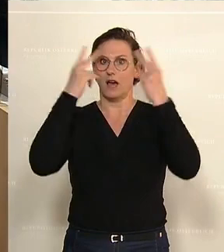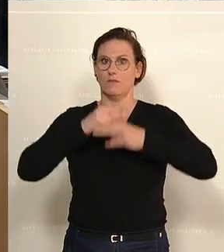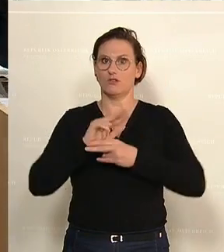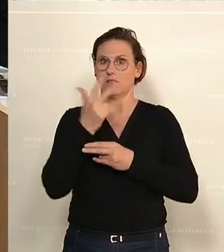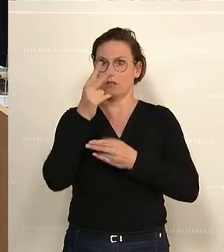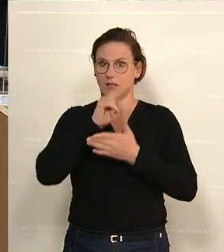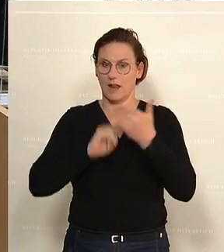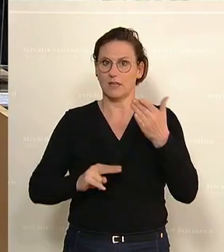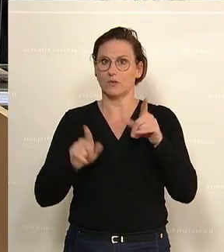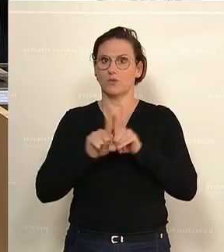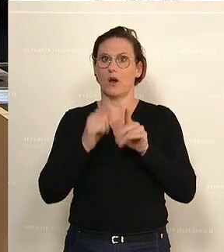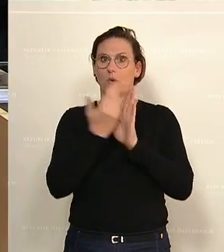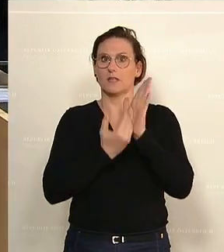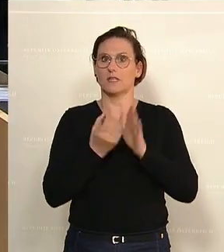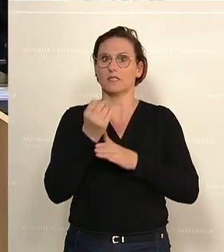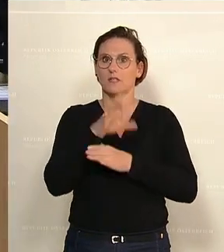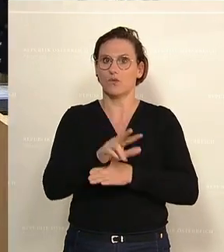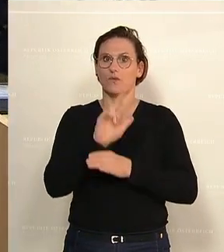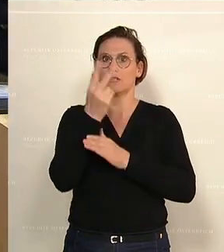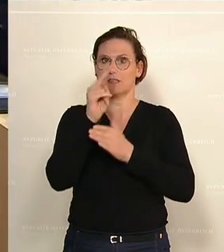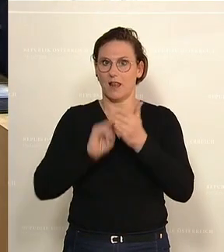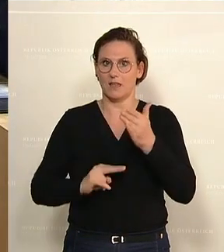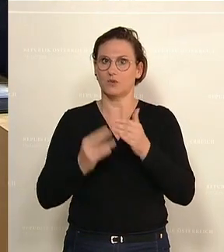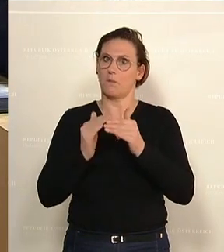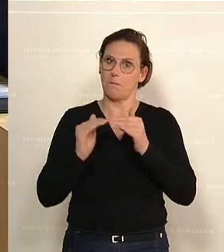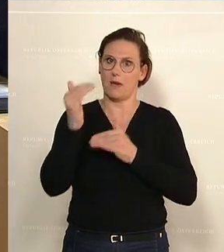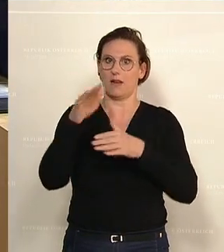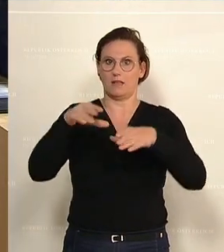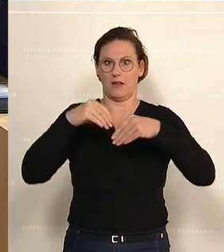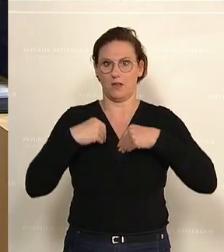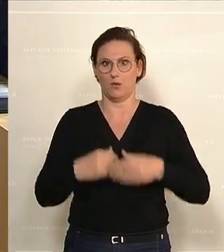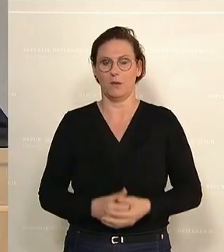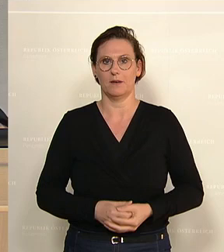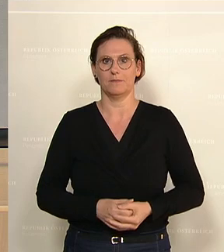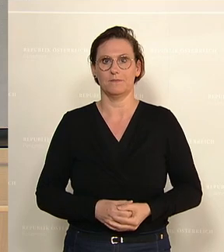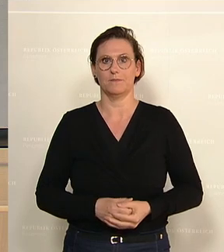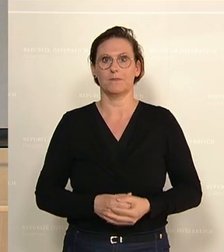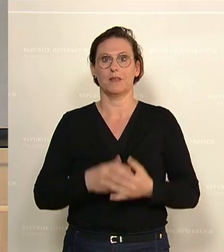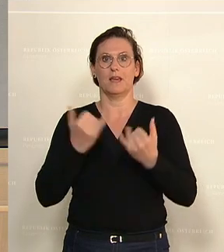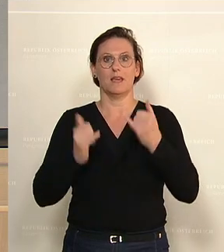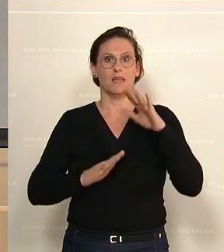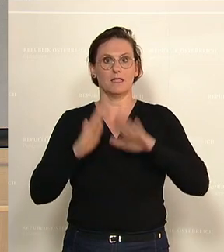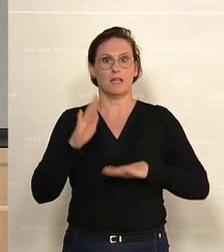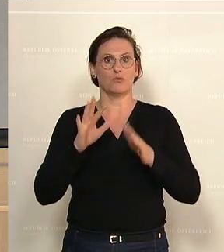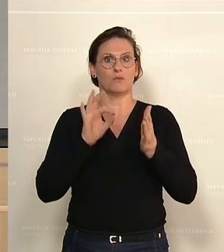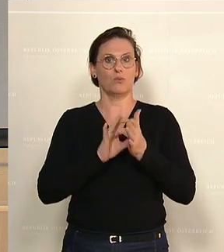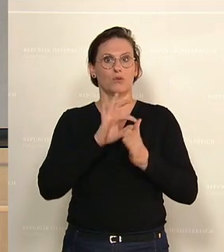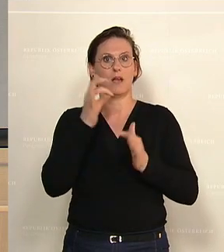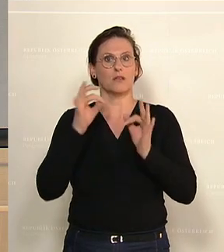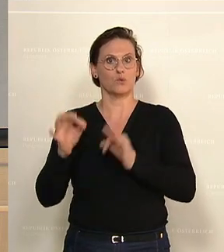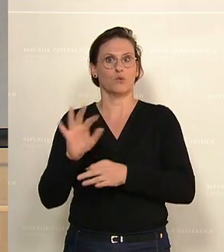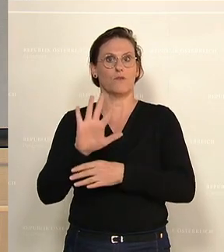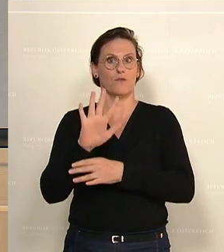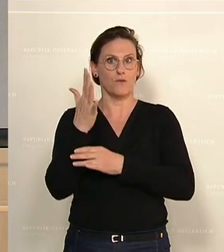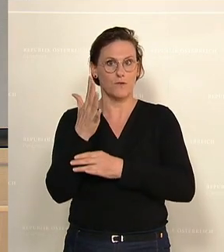dritter Lesung. Der Gesetzentwurf ist in dritter Lesung mit Mehrheit angenommen. Abstimmung über den Tagesordnungspunkt 5.